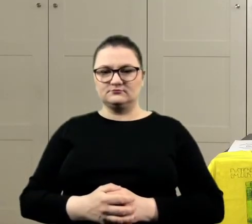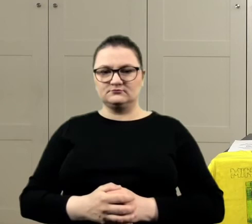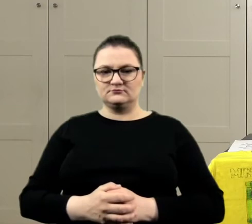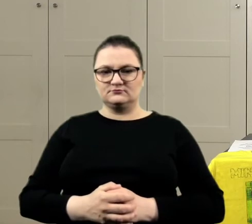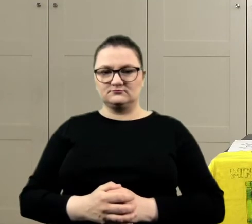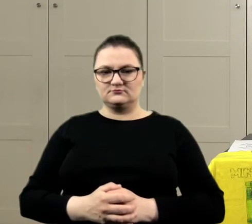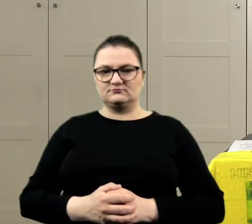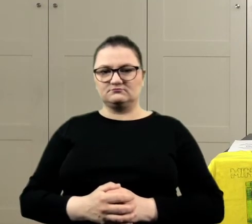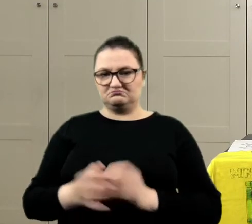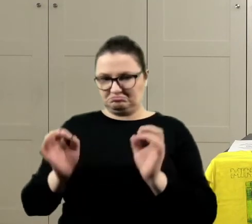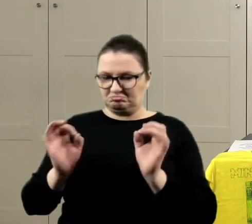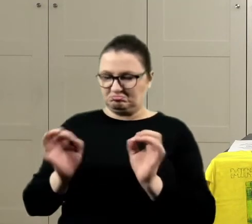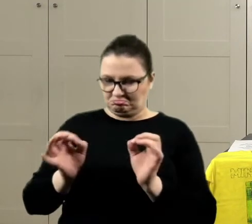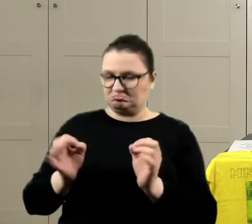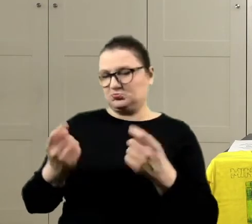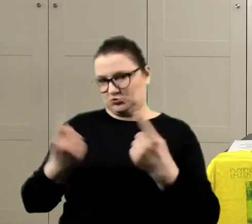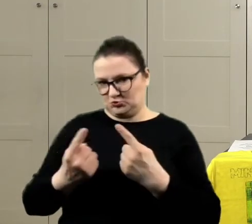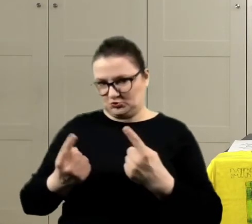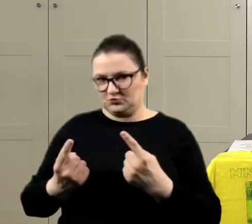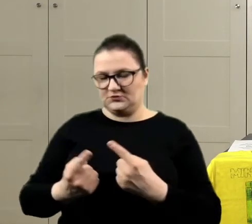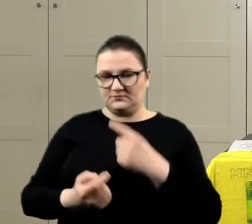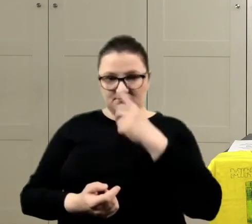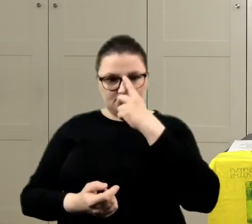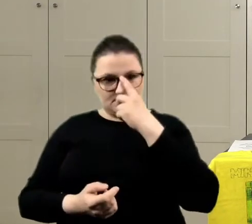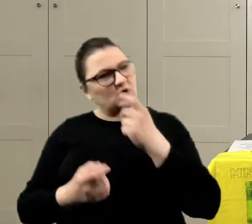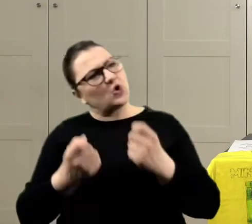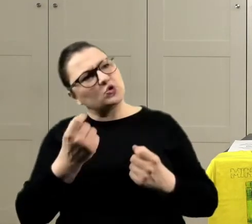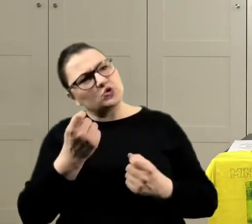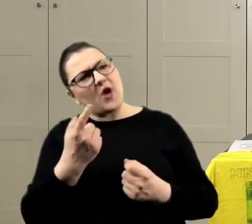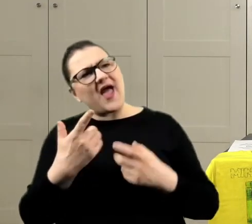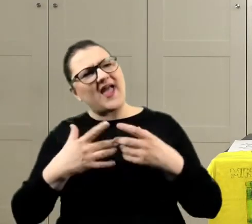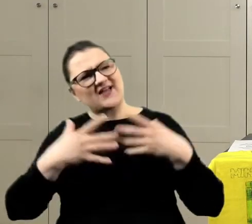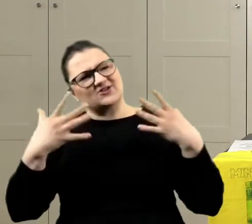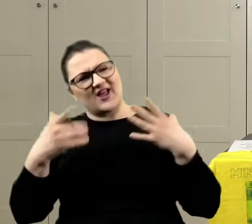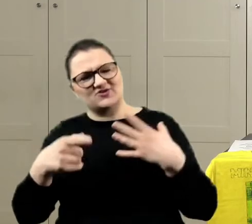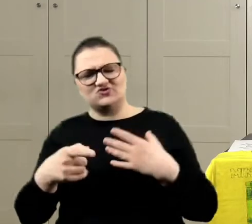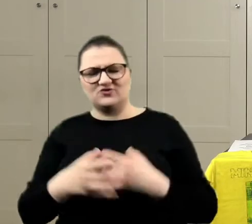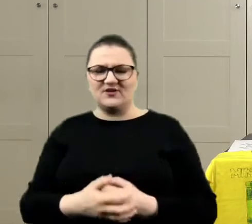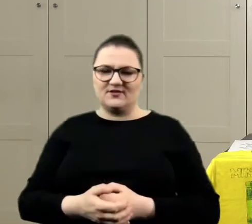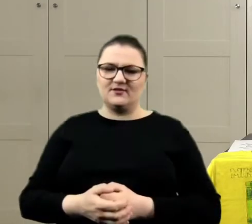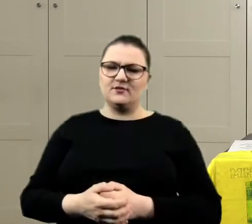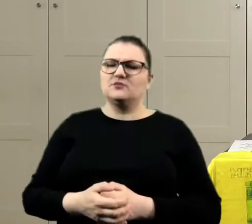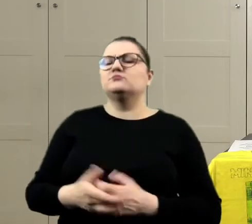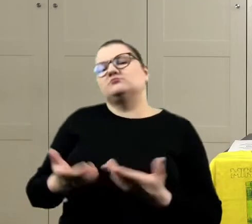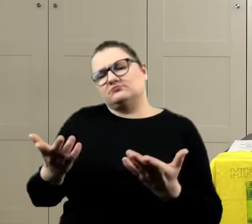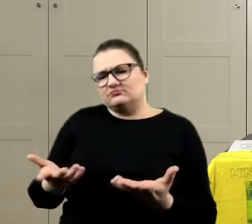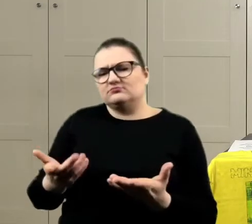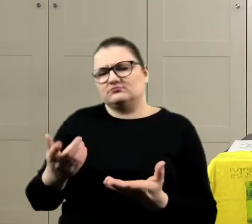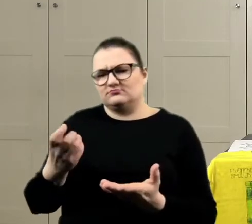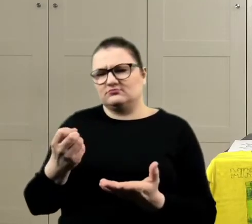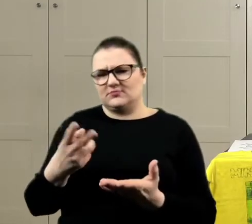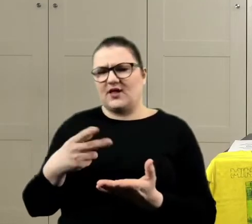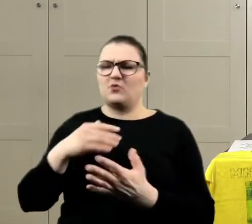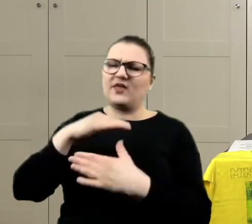Dobrze. Super, super. To jest trochę jaśniejszy. No bo wiesz, on tutaj jest tak